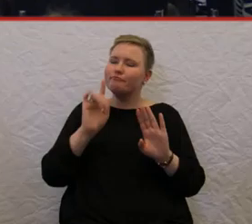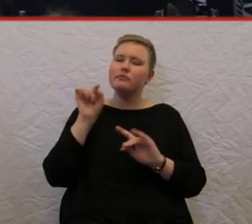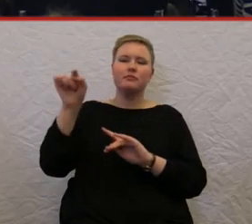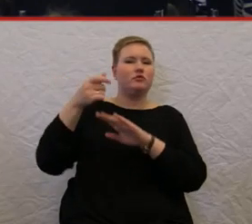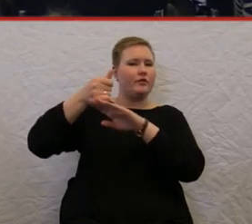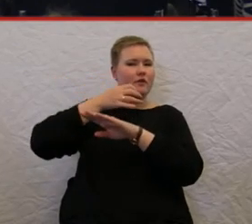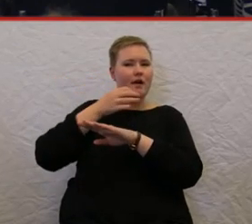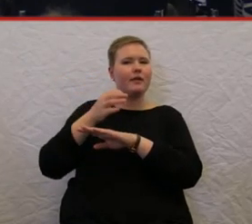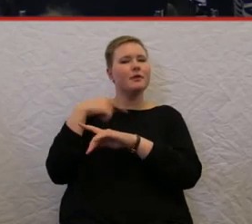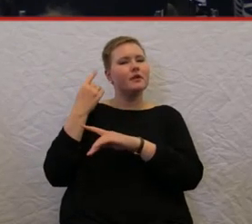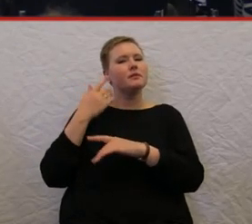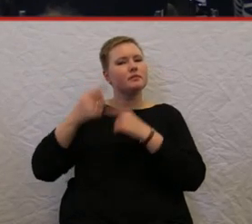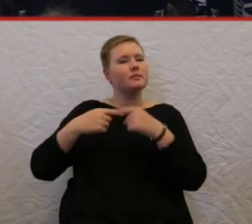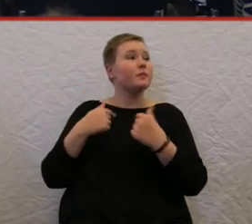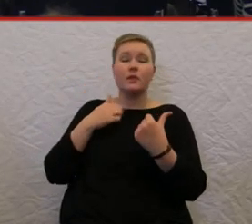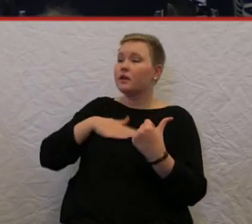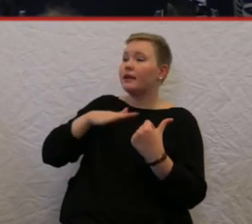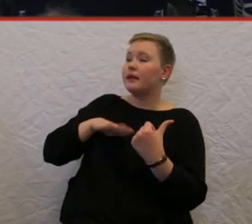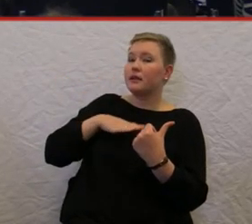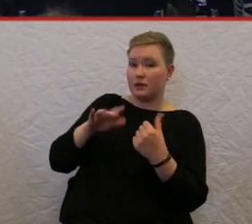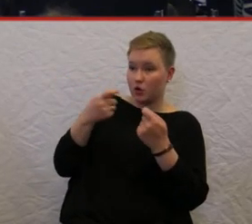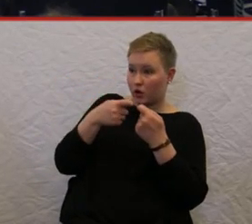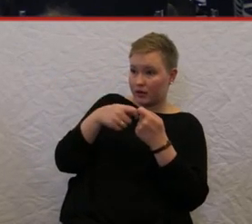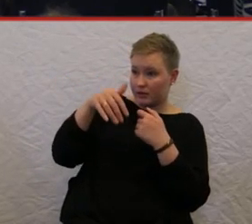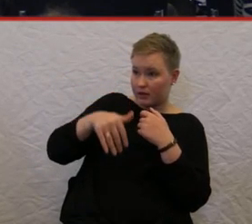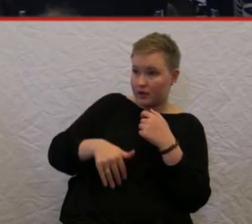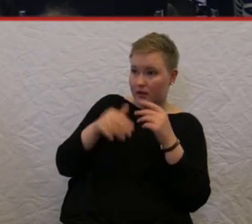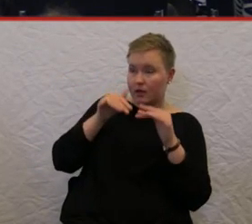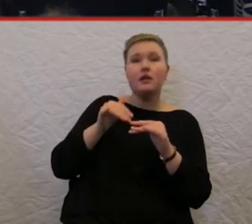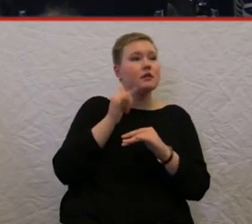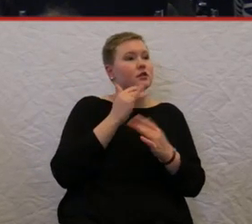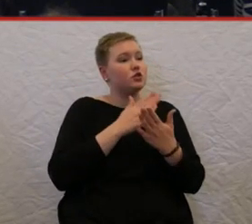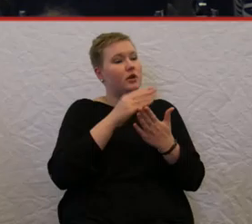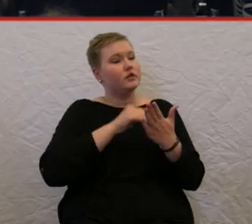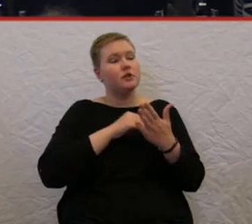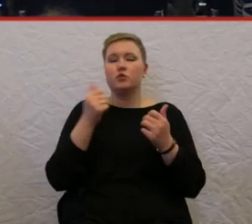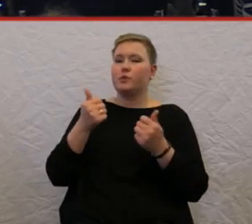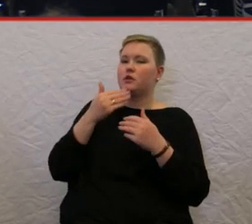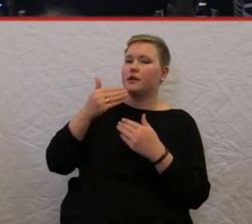da sind wir jetzt auch dran und freuen uns über jede Unterstützung. Die Kontaktarten haben Sie ja da. das habe ich gerade schon aufgeschrieben. Dankeschön. Super, danke.